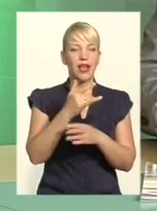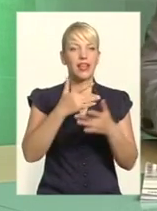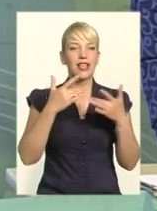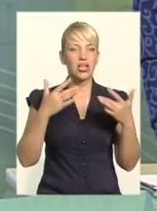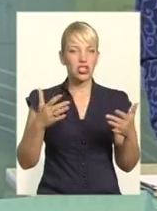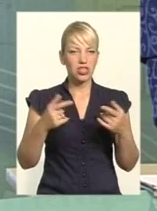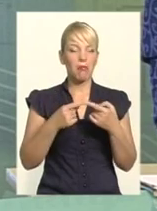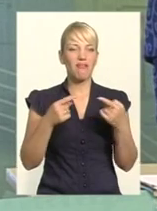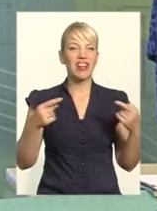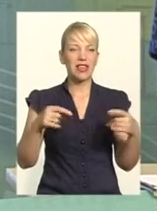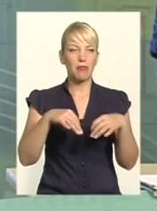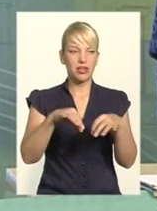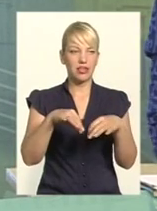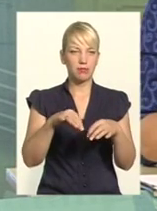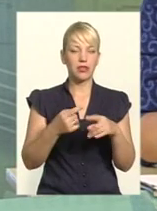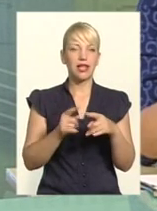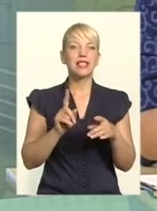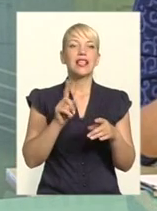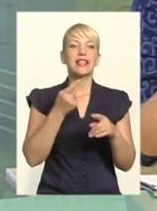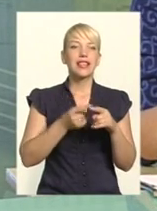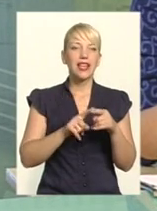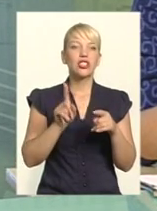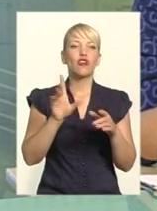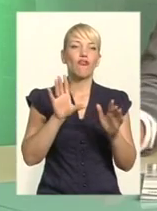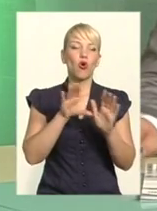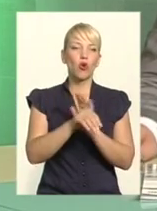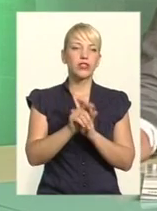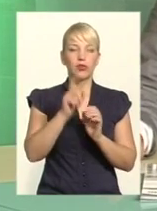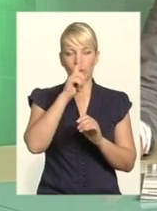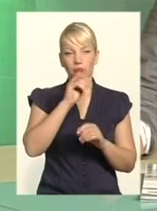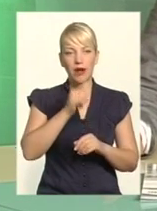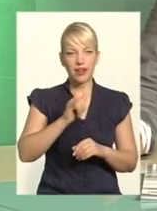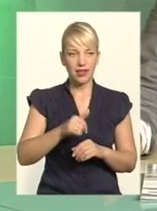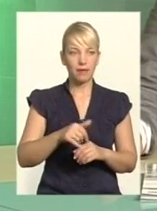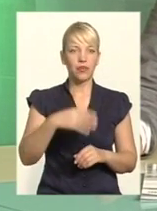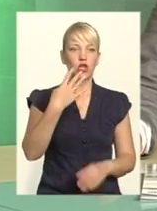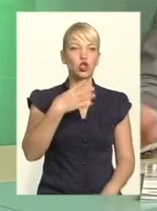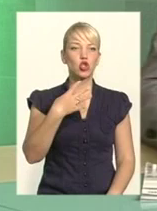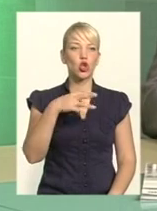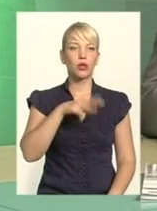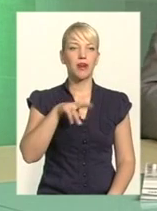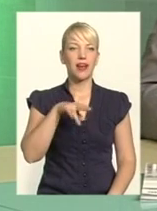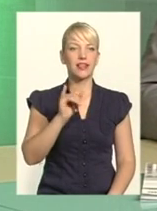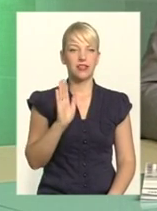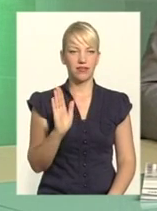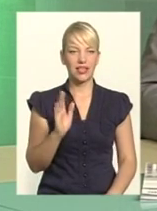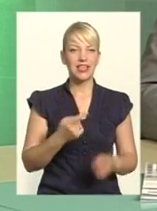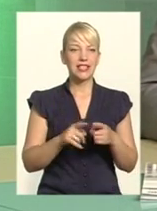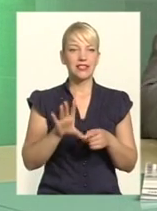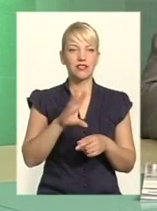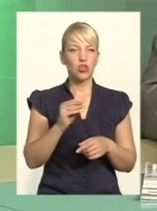Це те, що закладено в пальне. Нині ці гроші де? 40 мільярдів, вони всі йдуть в державний бюджет. 40 мільярдів